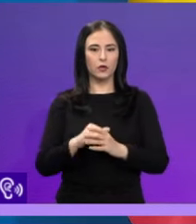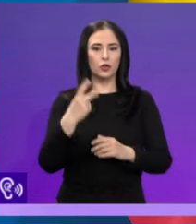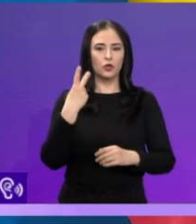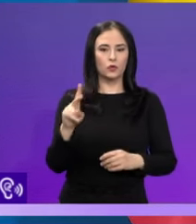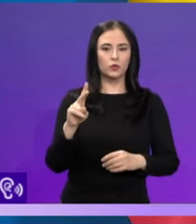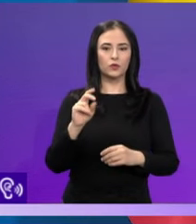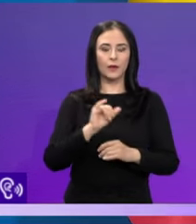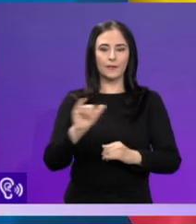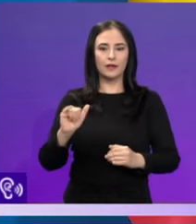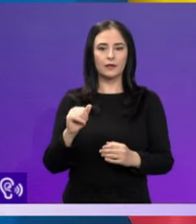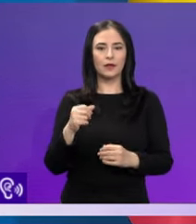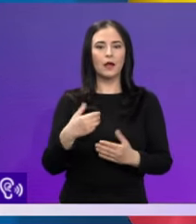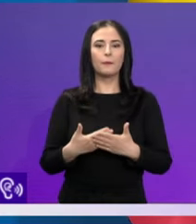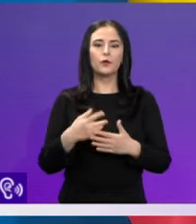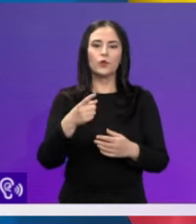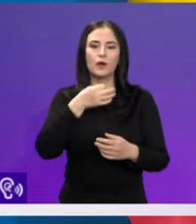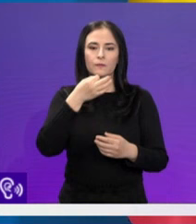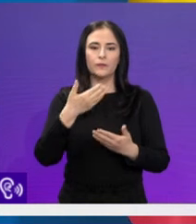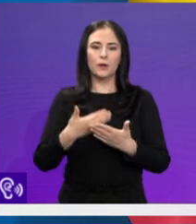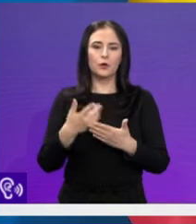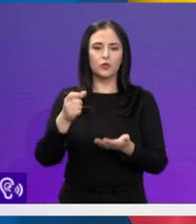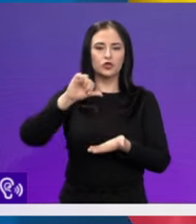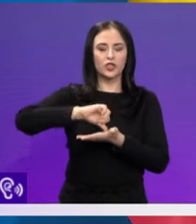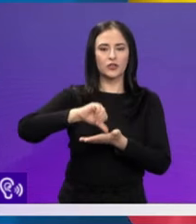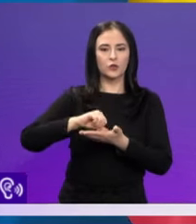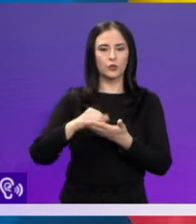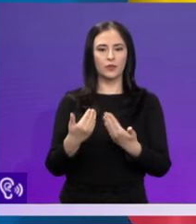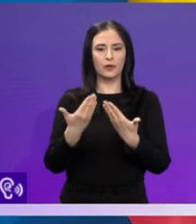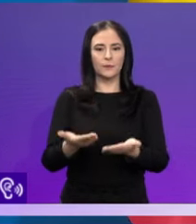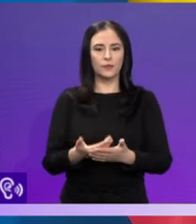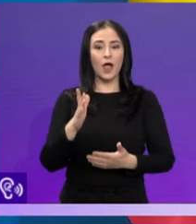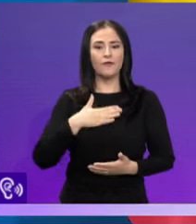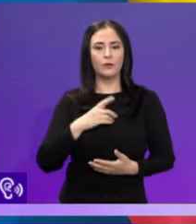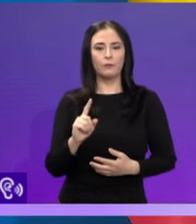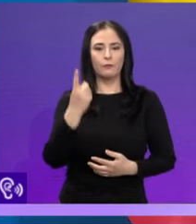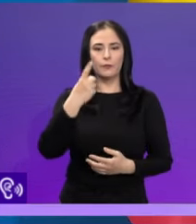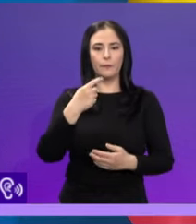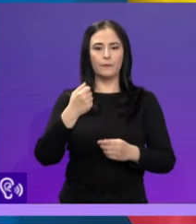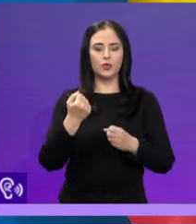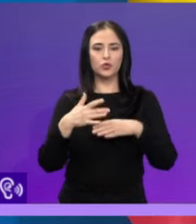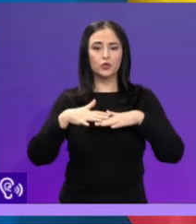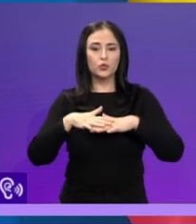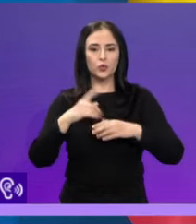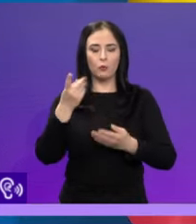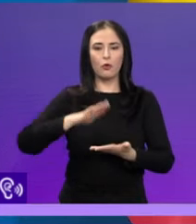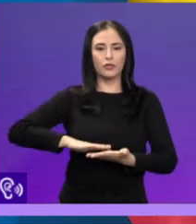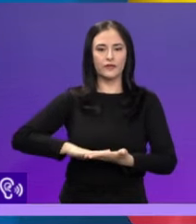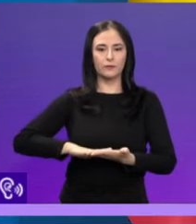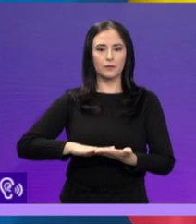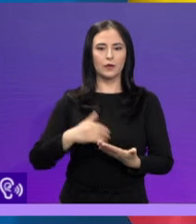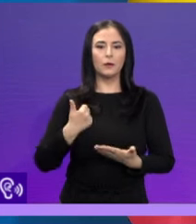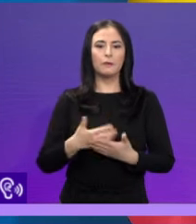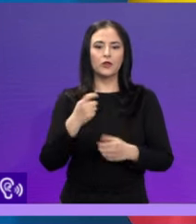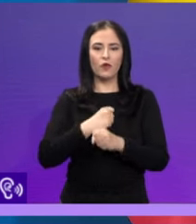.000 de fermieri din cel zootehnic. Avem în primă lectură un act normativ foarte